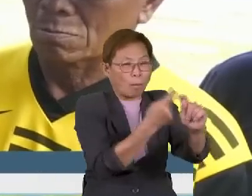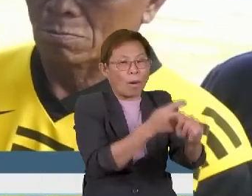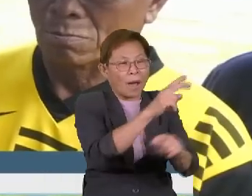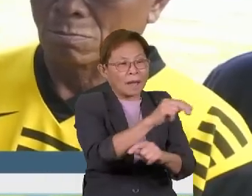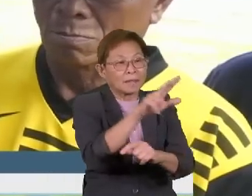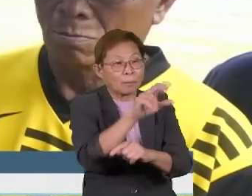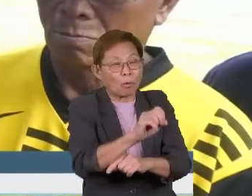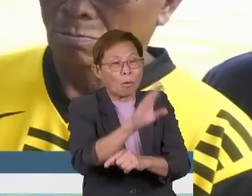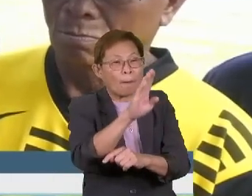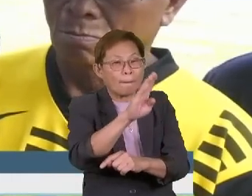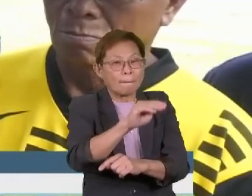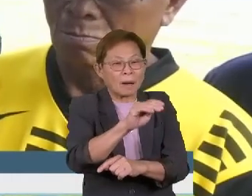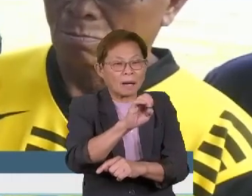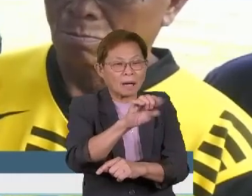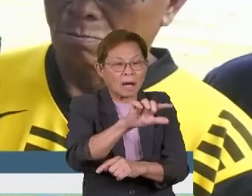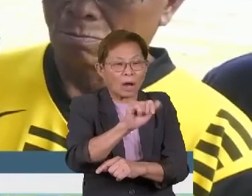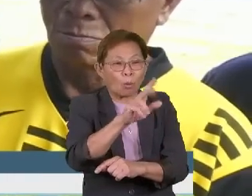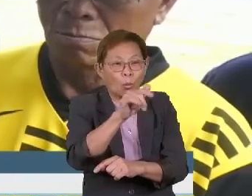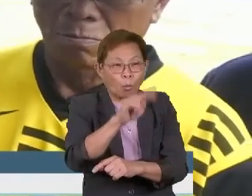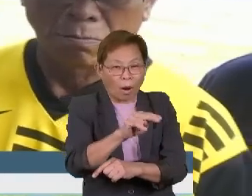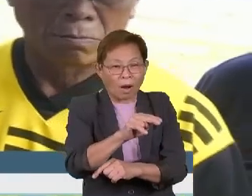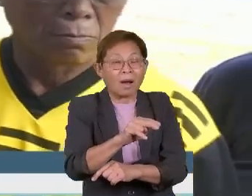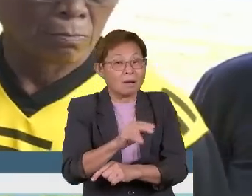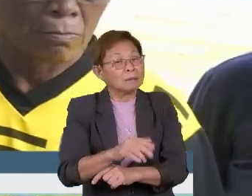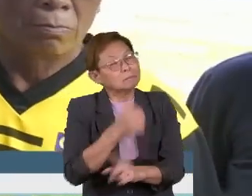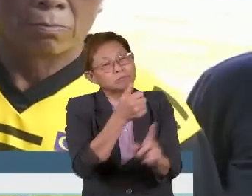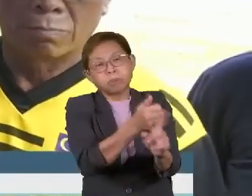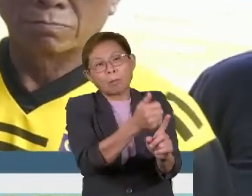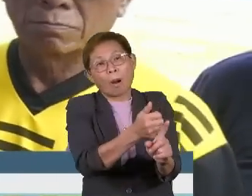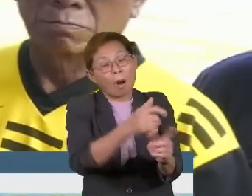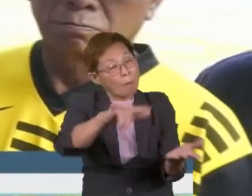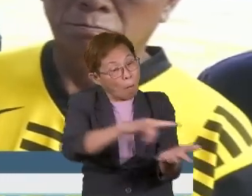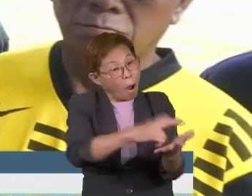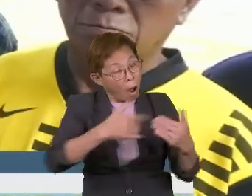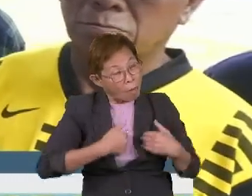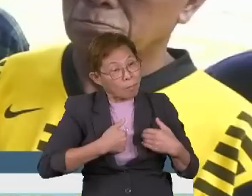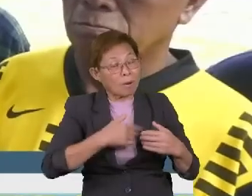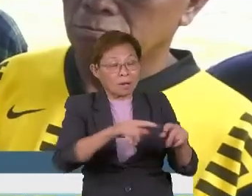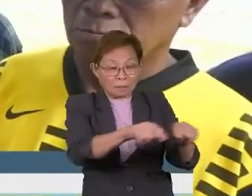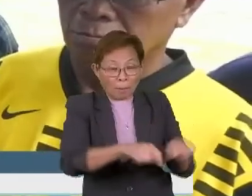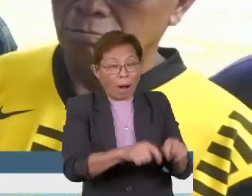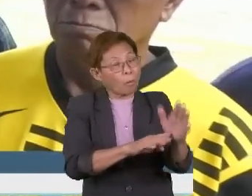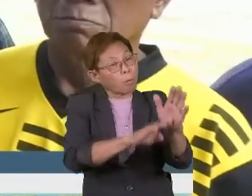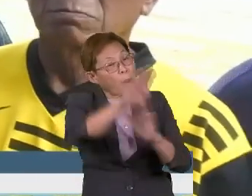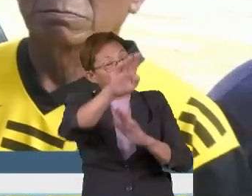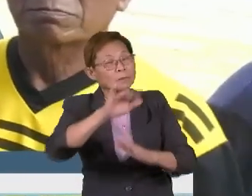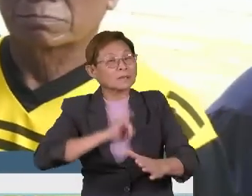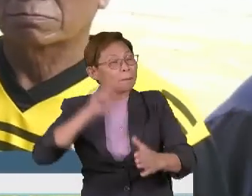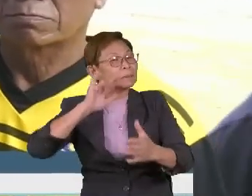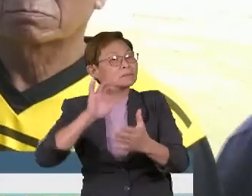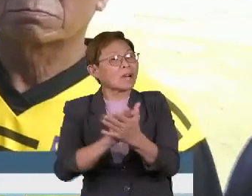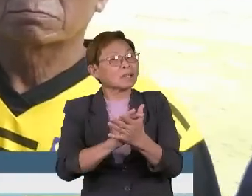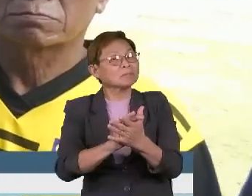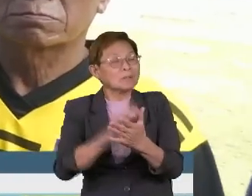ini dan ini dengan sendirinya pembangunan akan pesat, membangun dan saya yakin dan percaya satu hari nanti